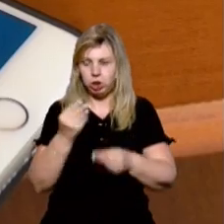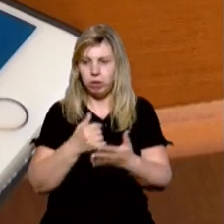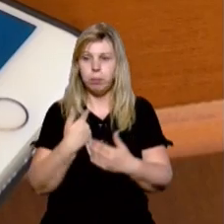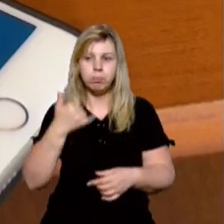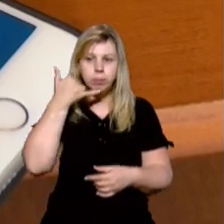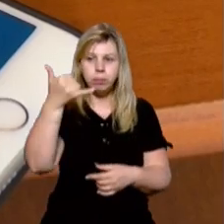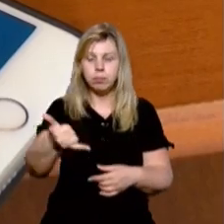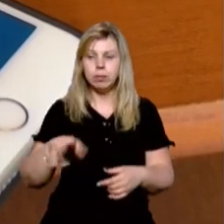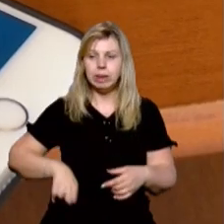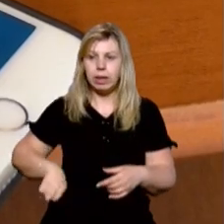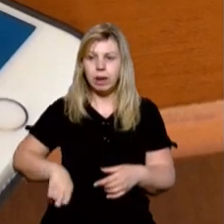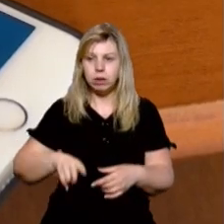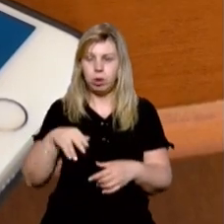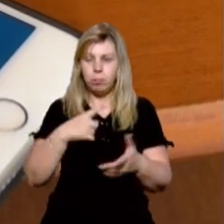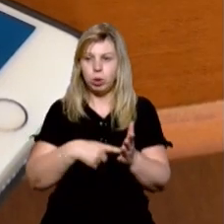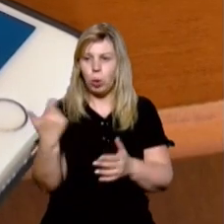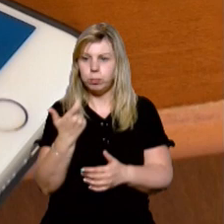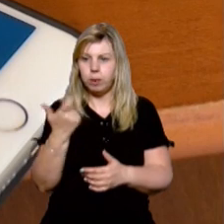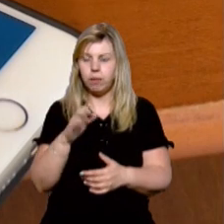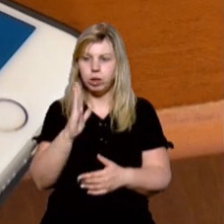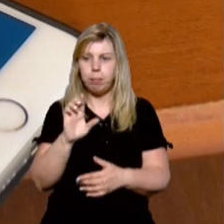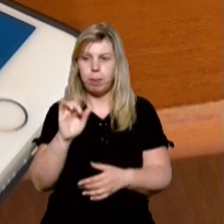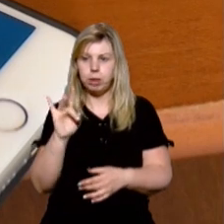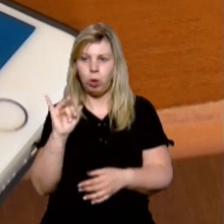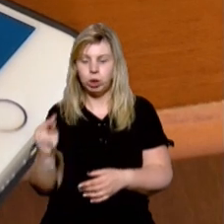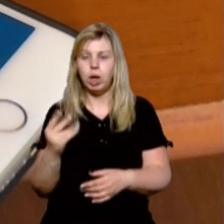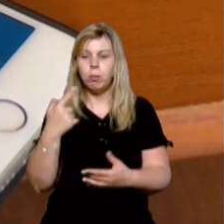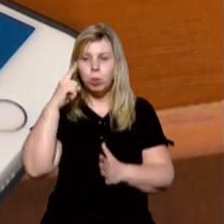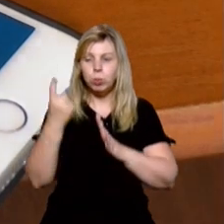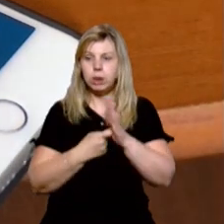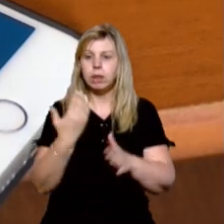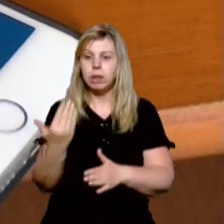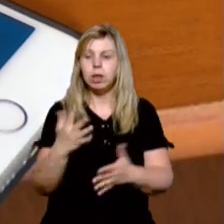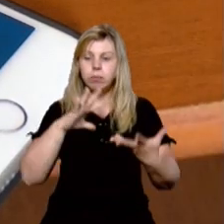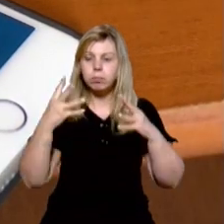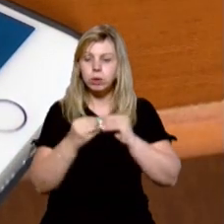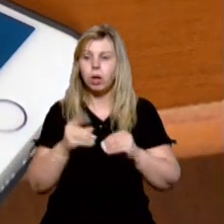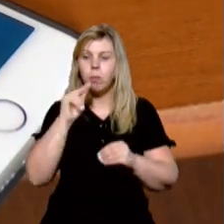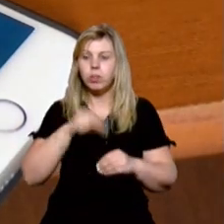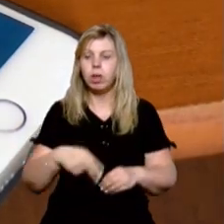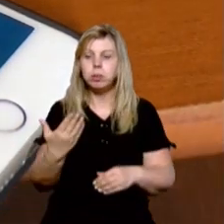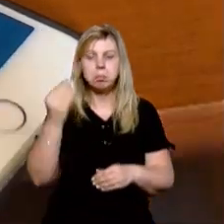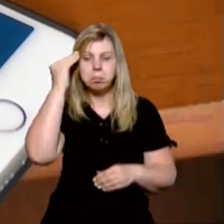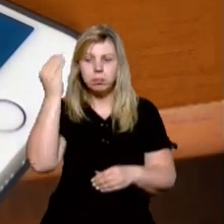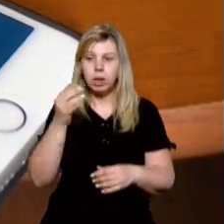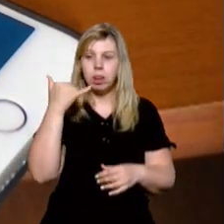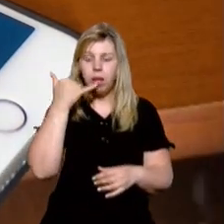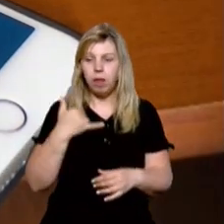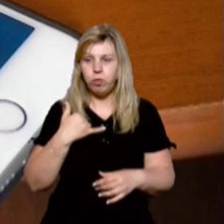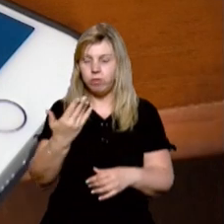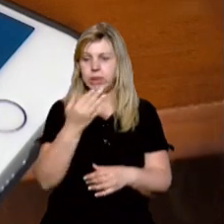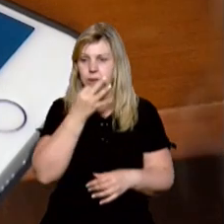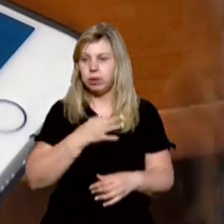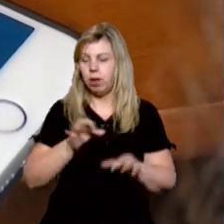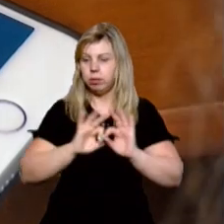зателефонували до директора Департаменту міського господарства Володимира Бабидорича, аби дізнатися його позицію щодо обвинувачення. У телефонній розмові він